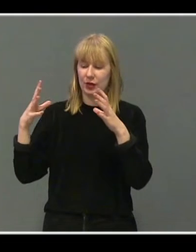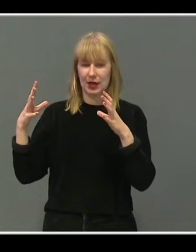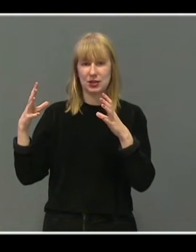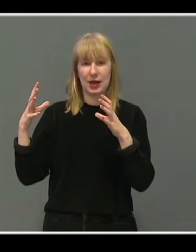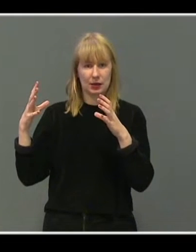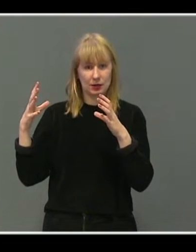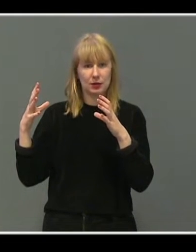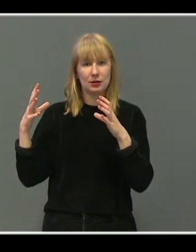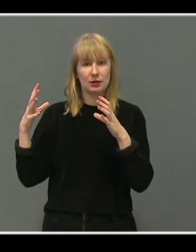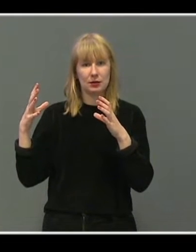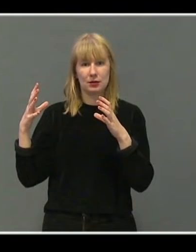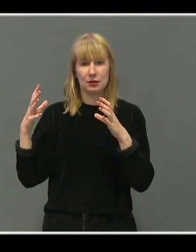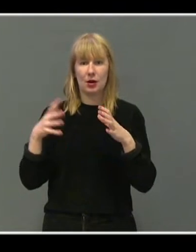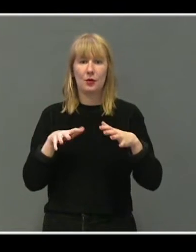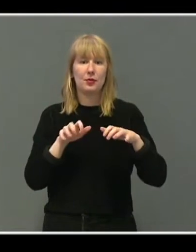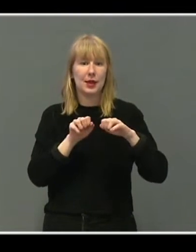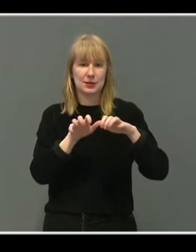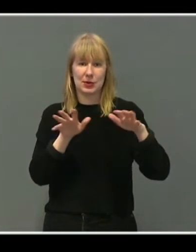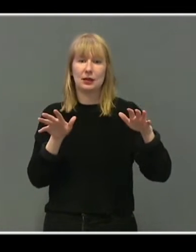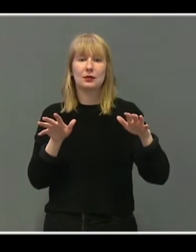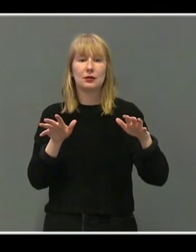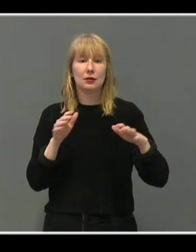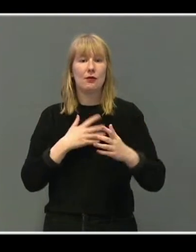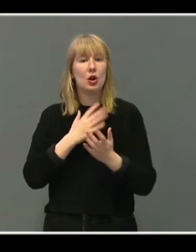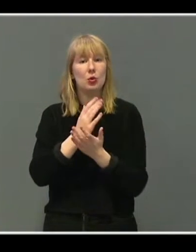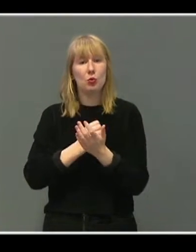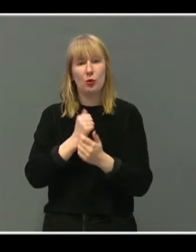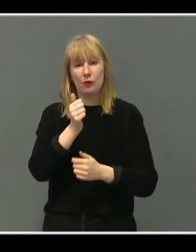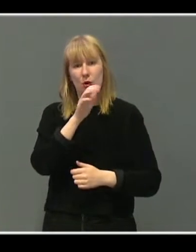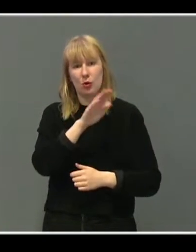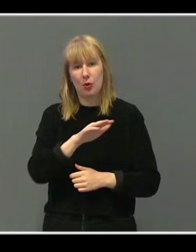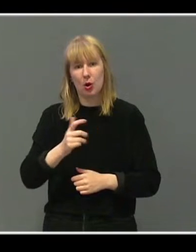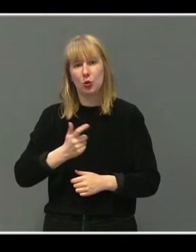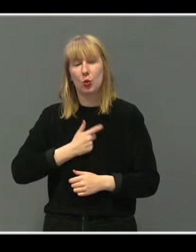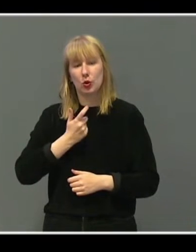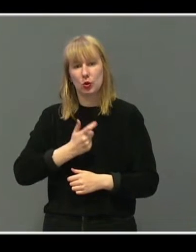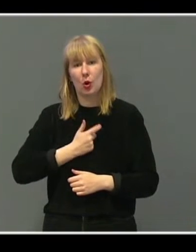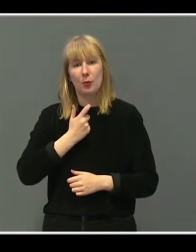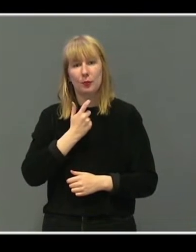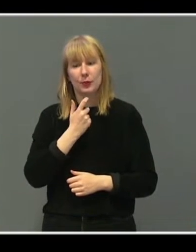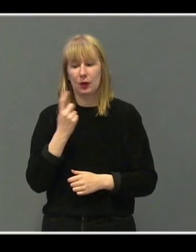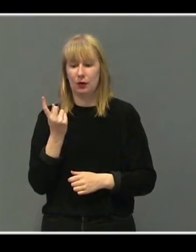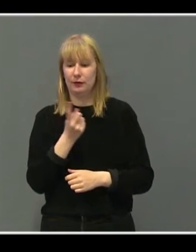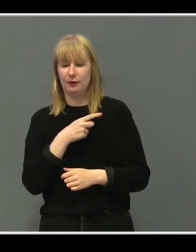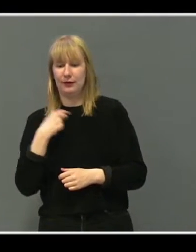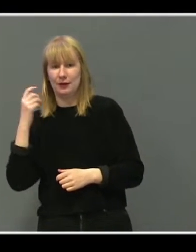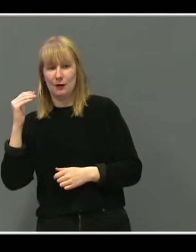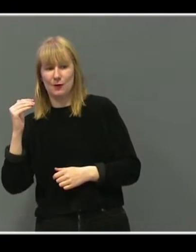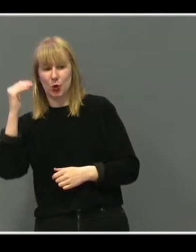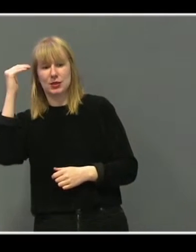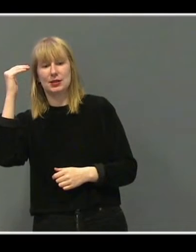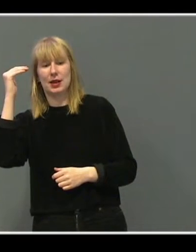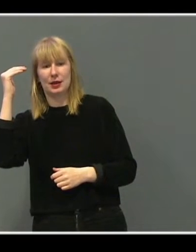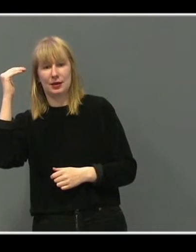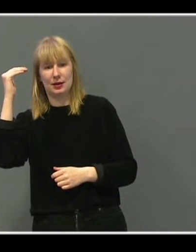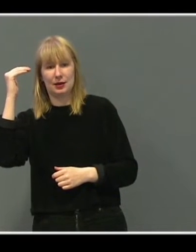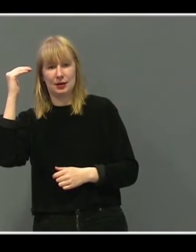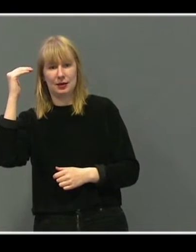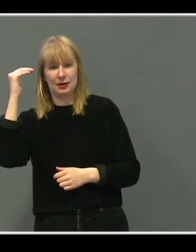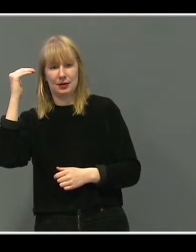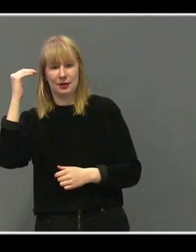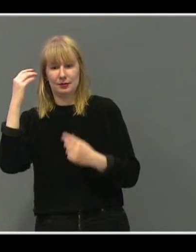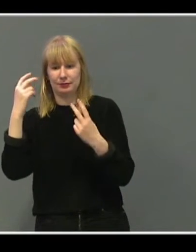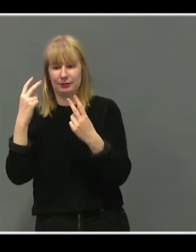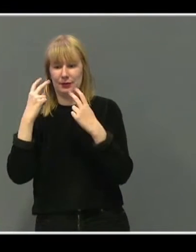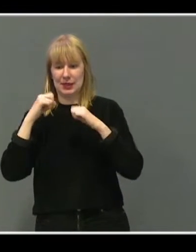veldig stor utstrekning- -"til å være verdifull for barn og unge." Og så har vi som er voksengenerasjonen- -"og som sikkert ser på